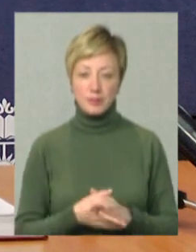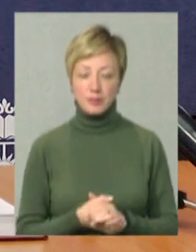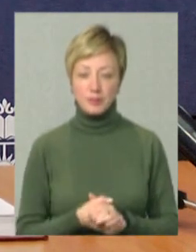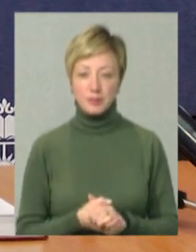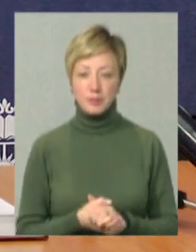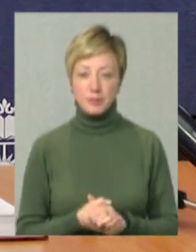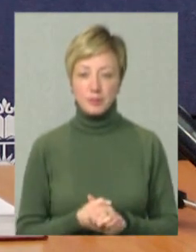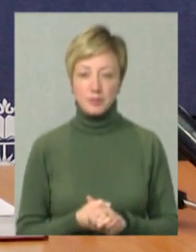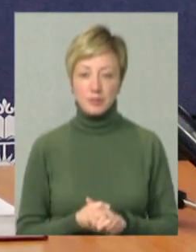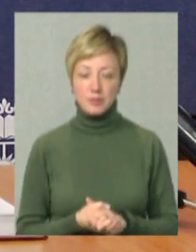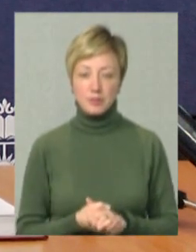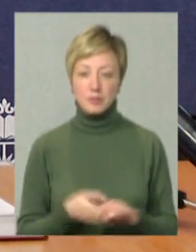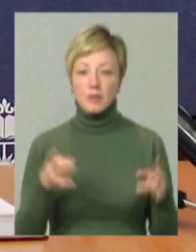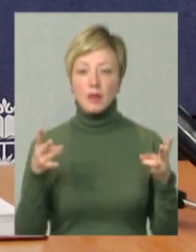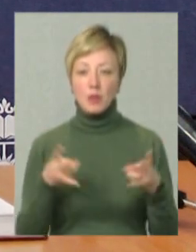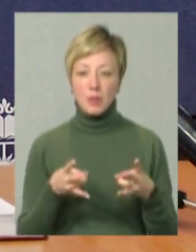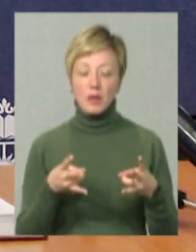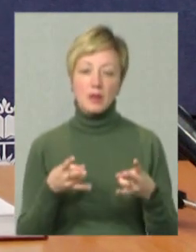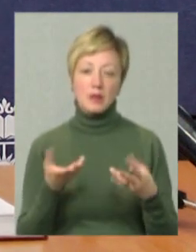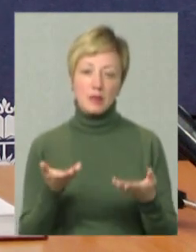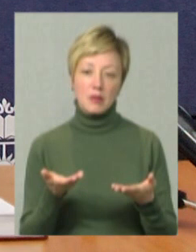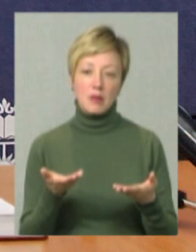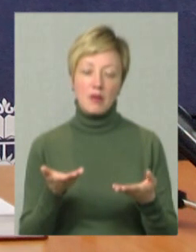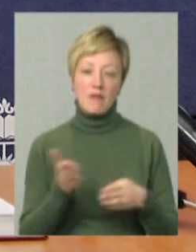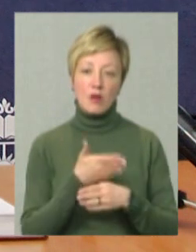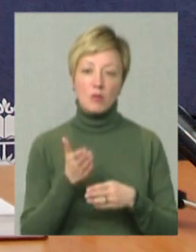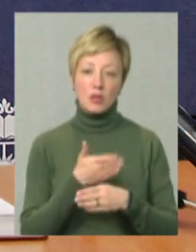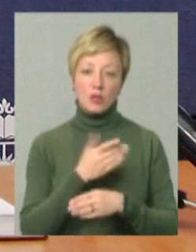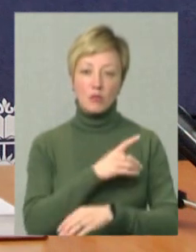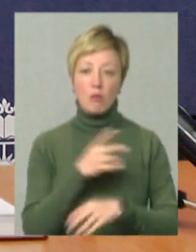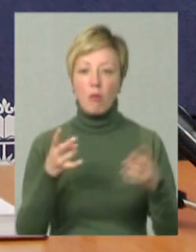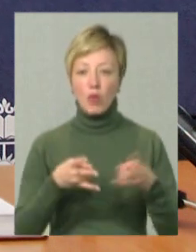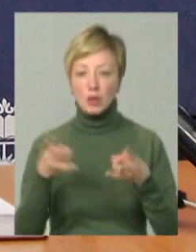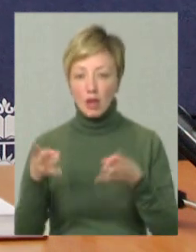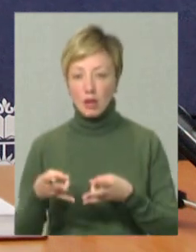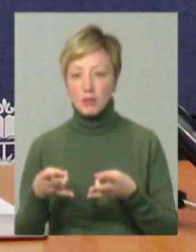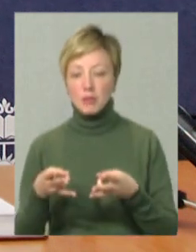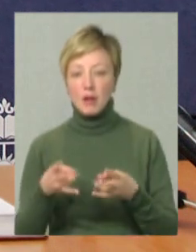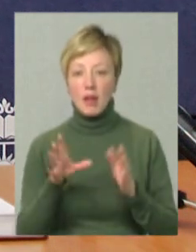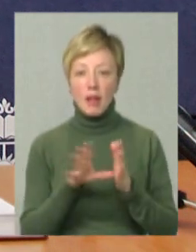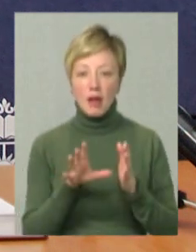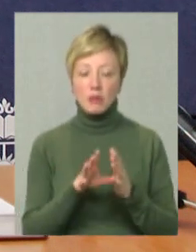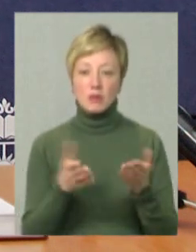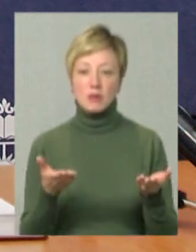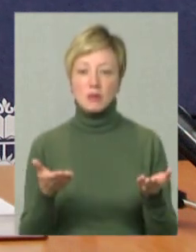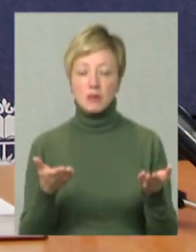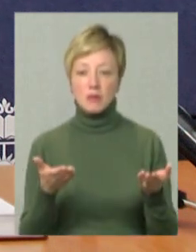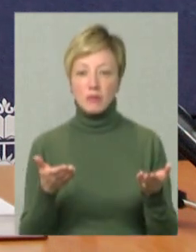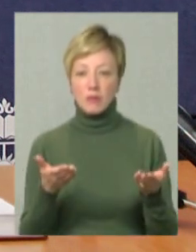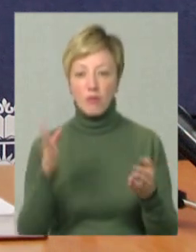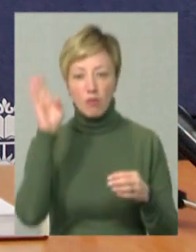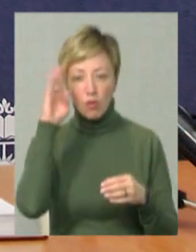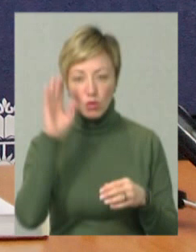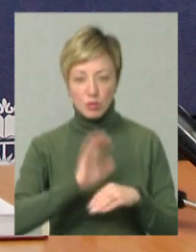необхідних виробничих потреб у електроенергії, у